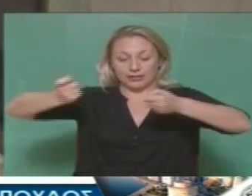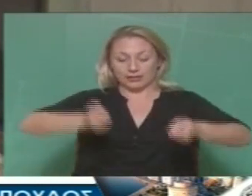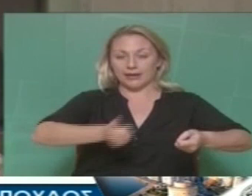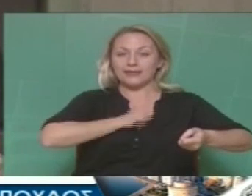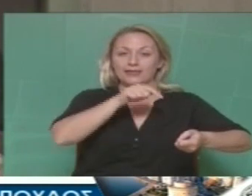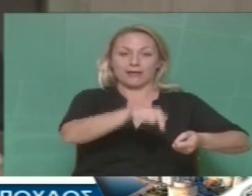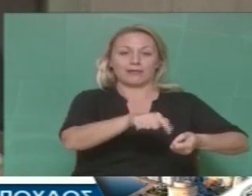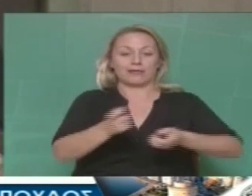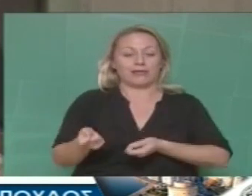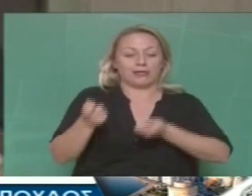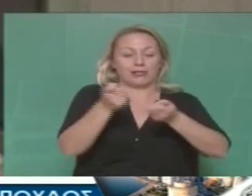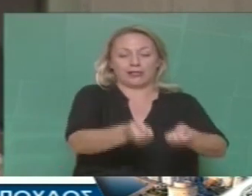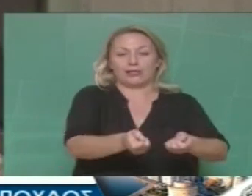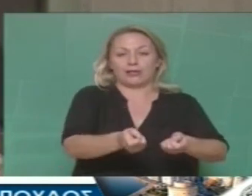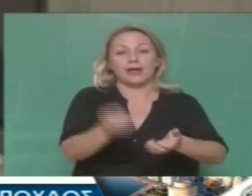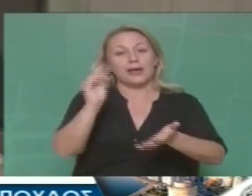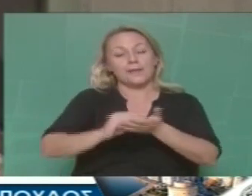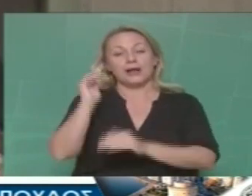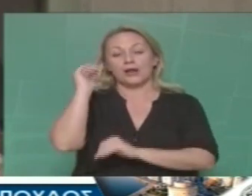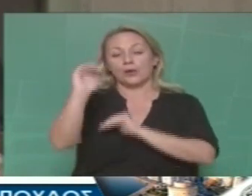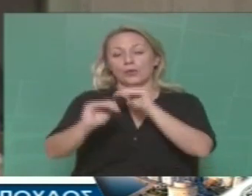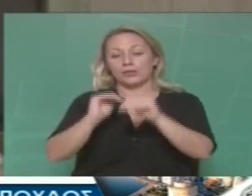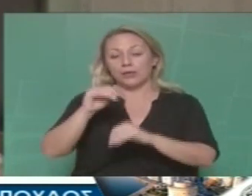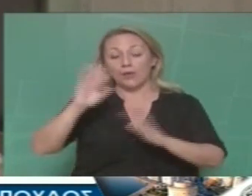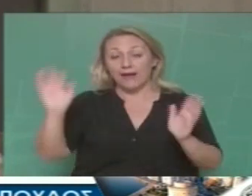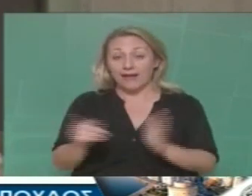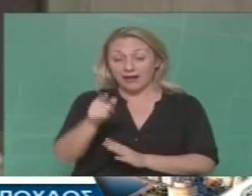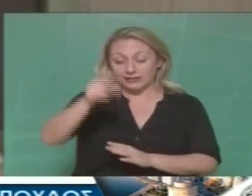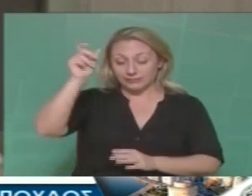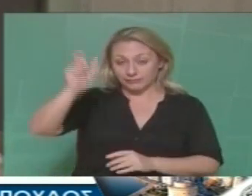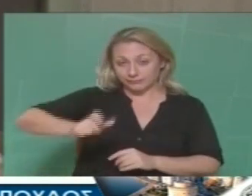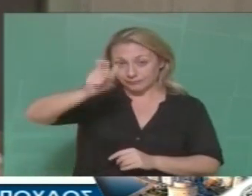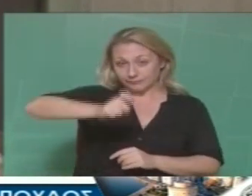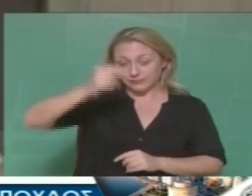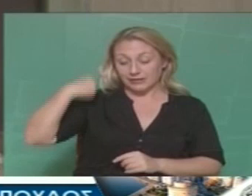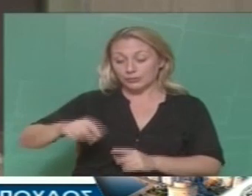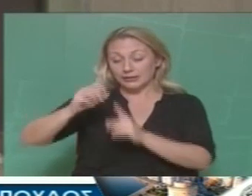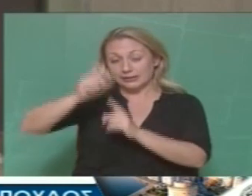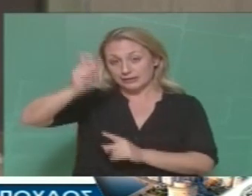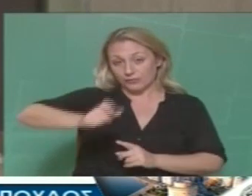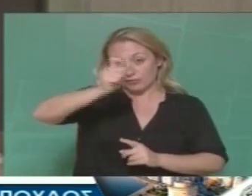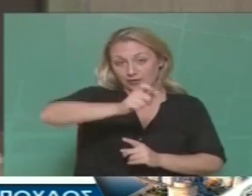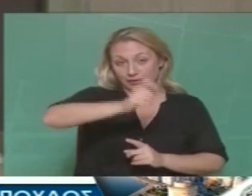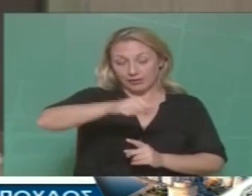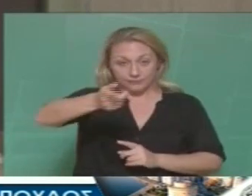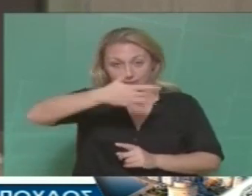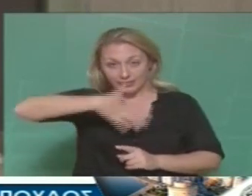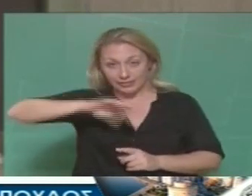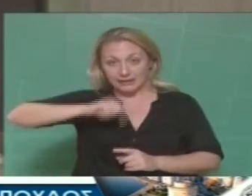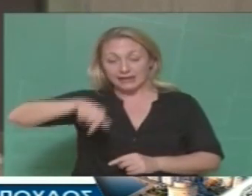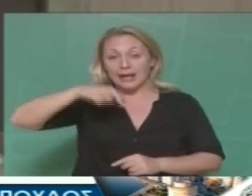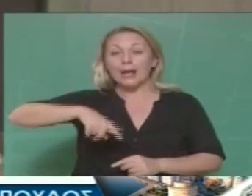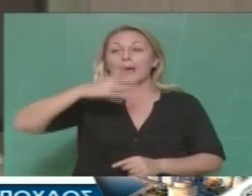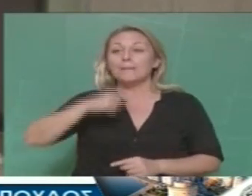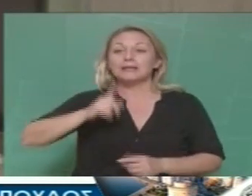Και ξαναθέτουμε το ερώτημα. Αν εσείς, σαν Δημοτική Σύμβουλη, οποιασδήποτε παράταξης, θέλετε να μετατραπείτε σε